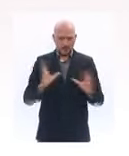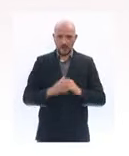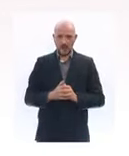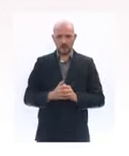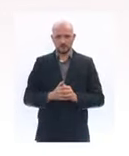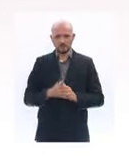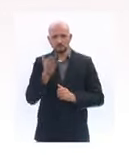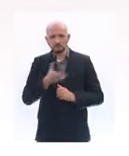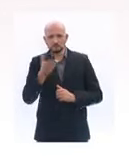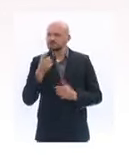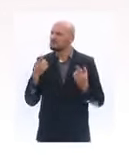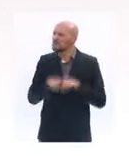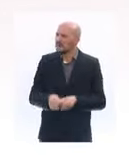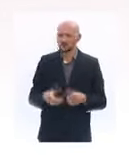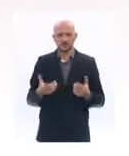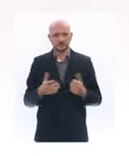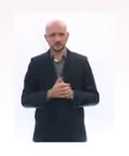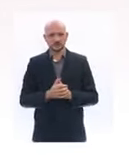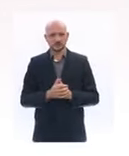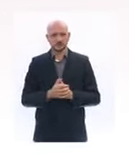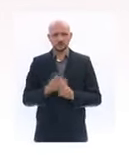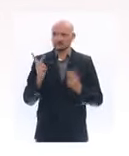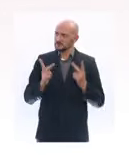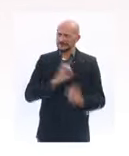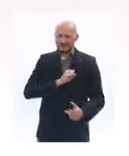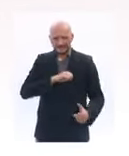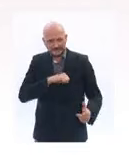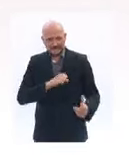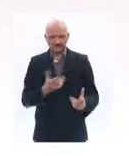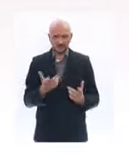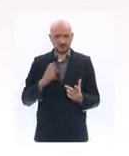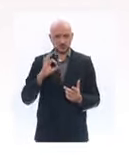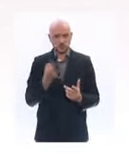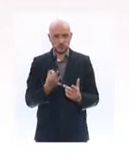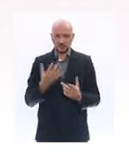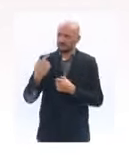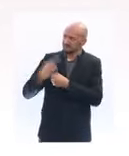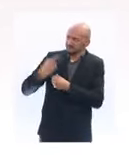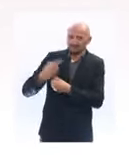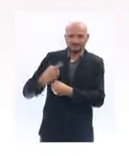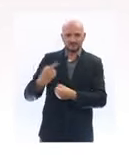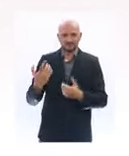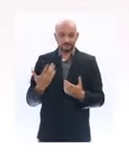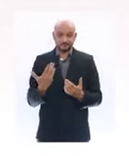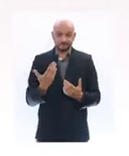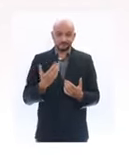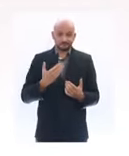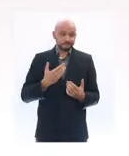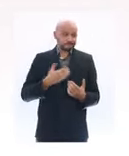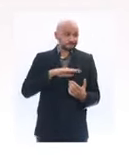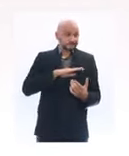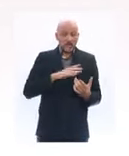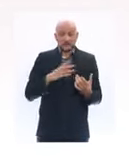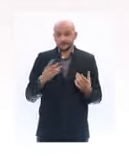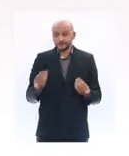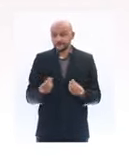sentiment d'injustice et parfois la détresse qui touchent ceux que, dans un souci de